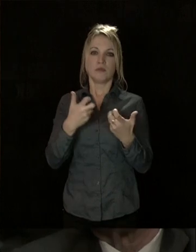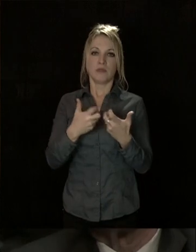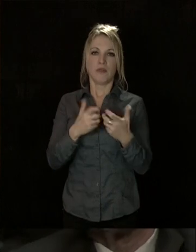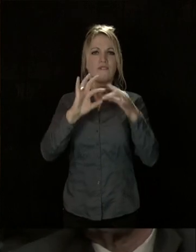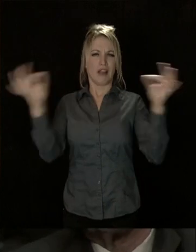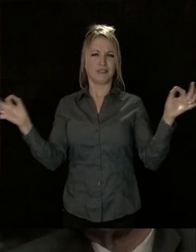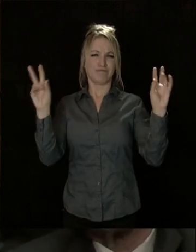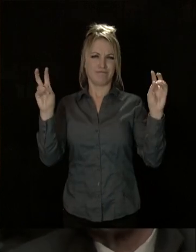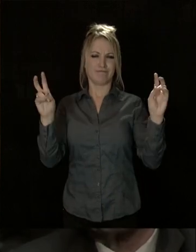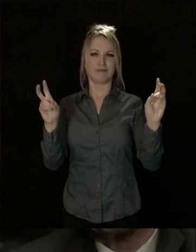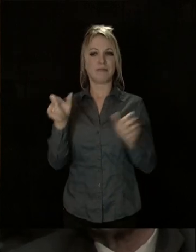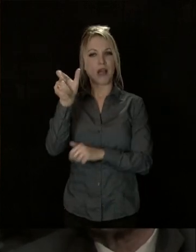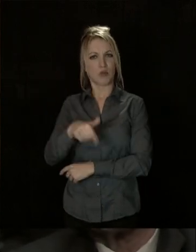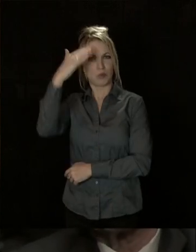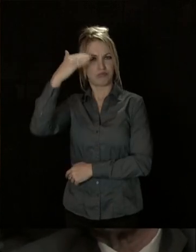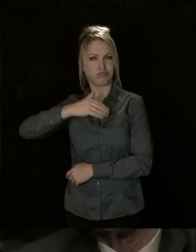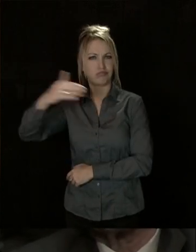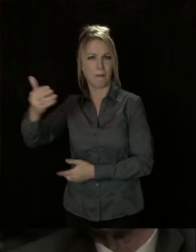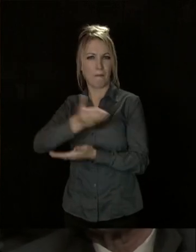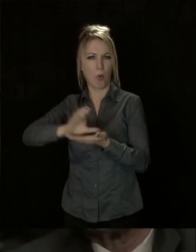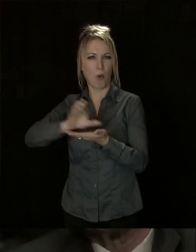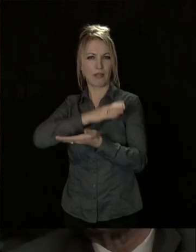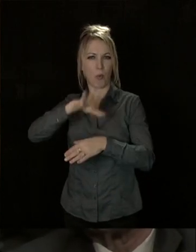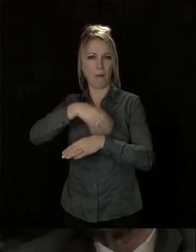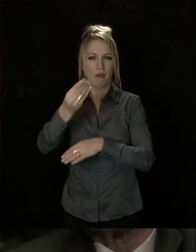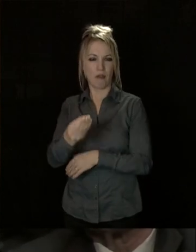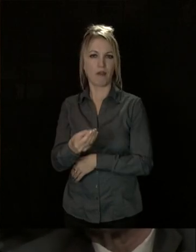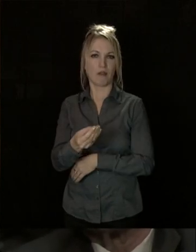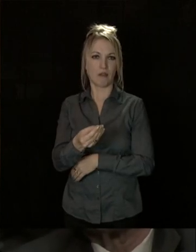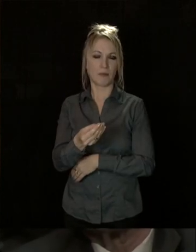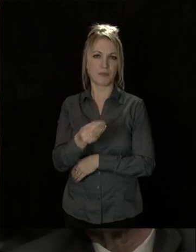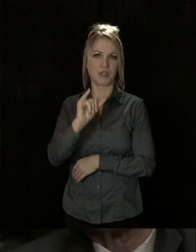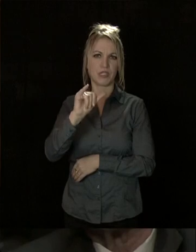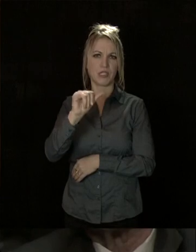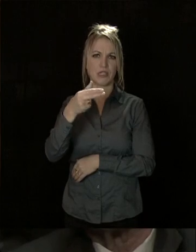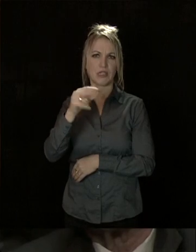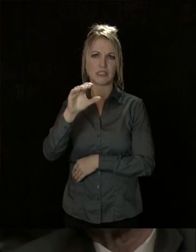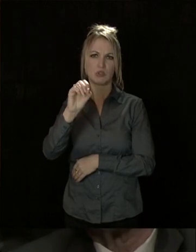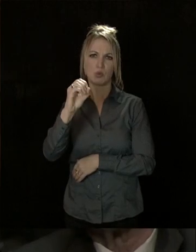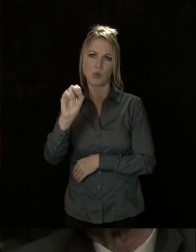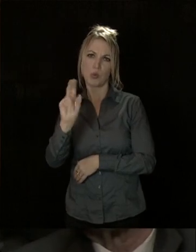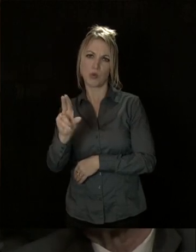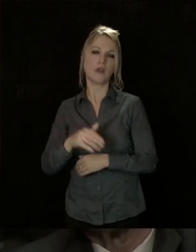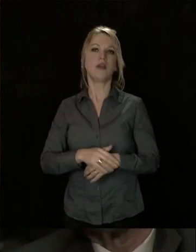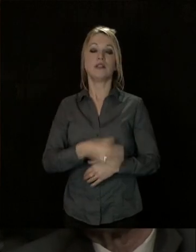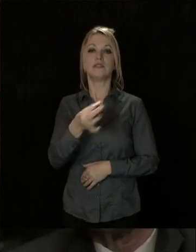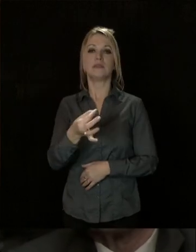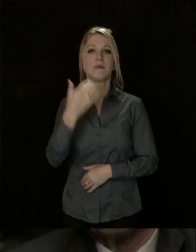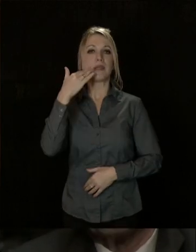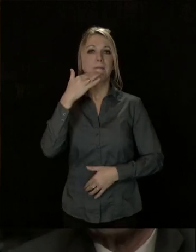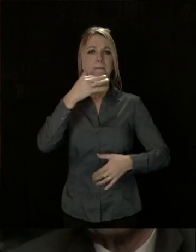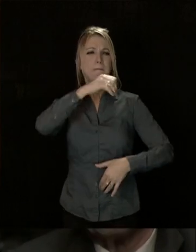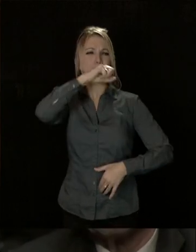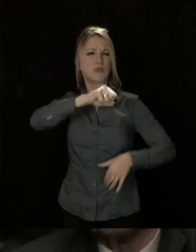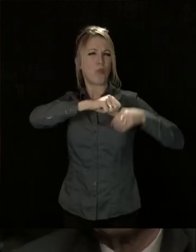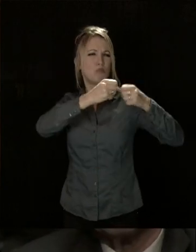cette phrase d'un célèbre poète roumain, Miaï Eminescu, qui affirmait que si les passions abaissent,